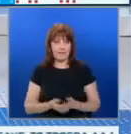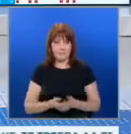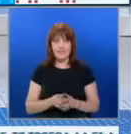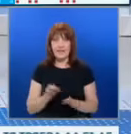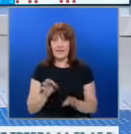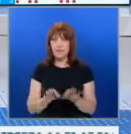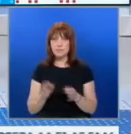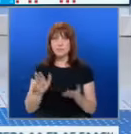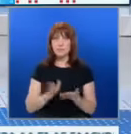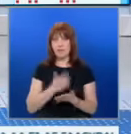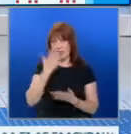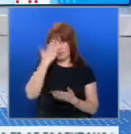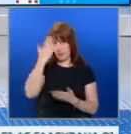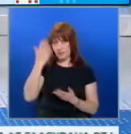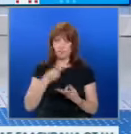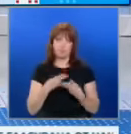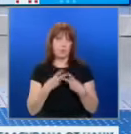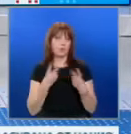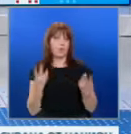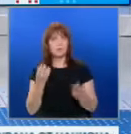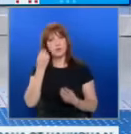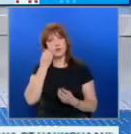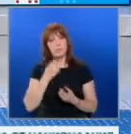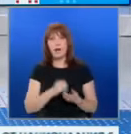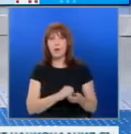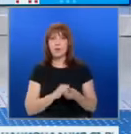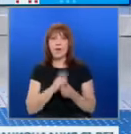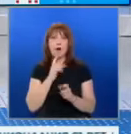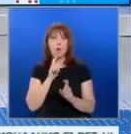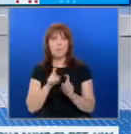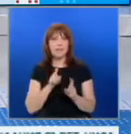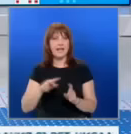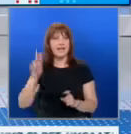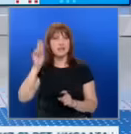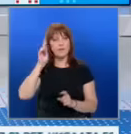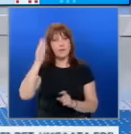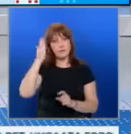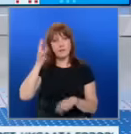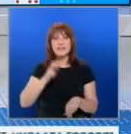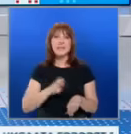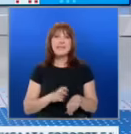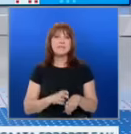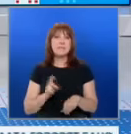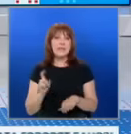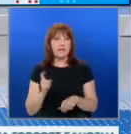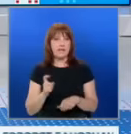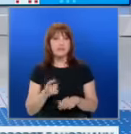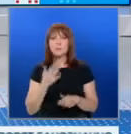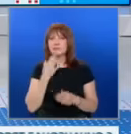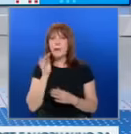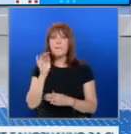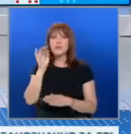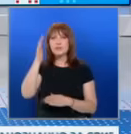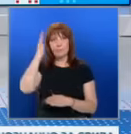Изборите са протекли честно, прозрачно и са били добре организирани. Коментарът е на служебния премьер Димитър Главчев. Относно